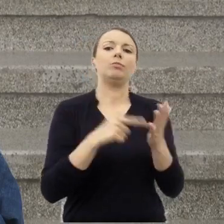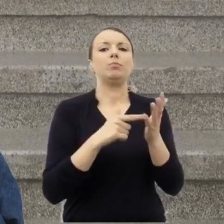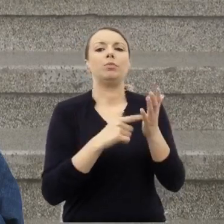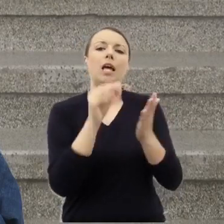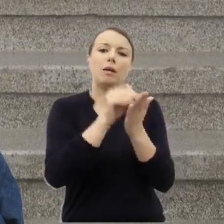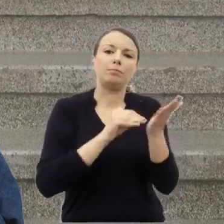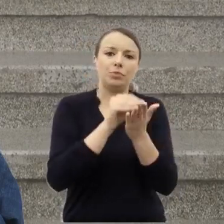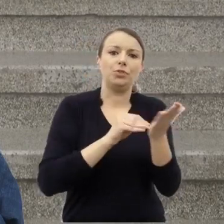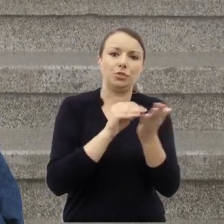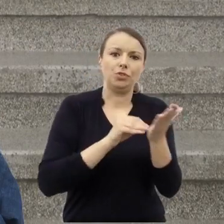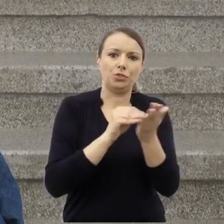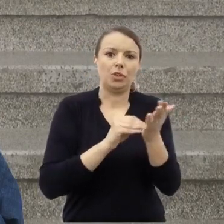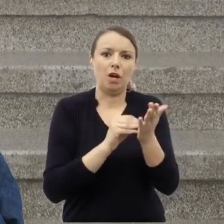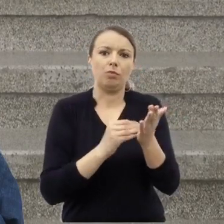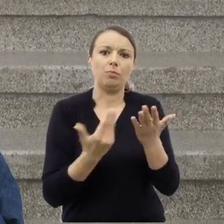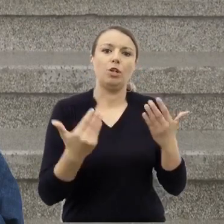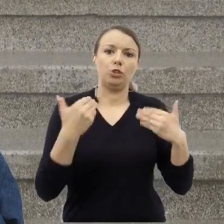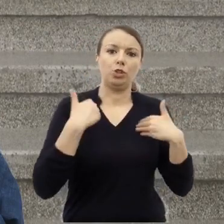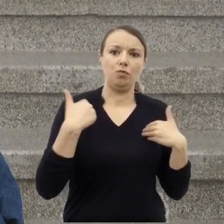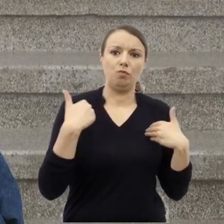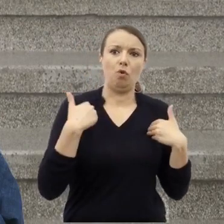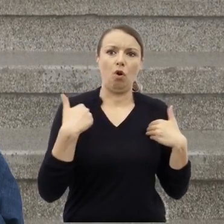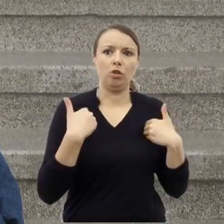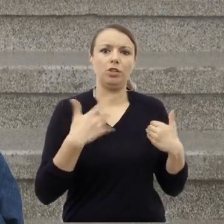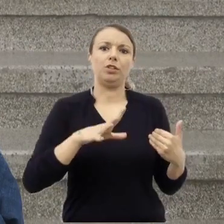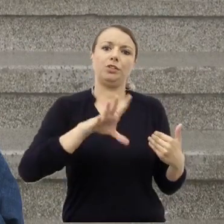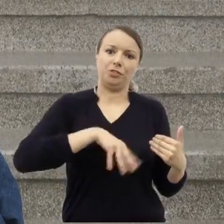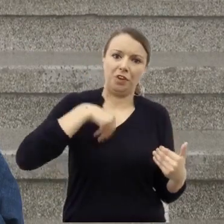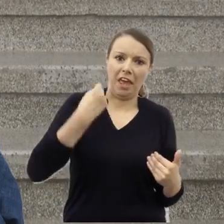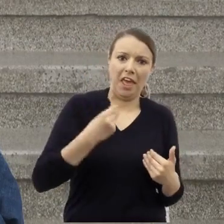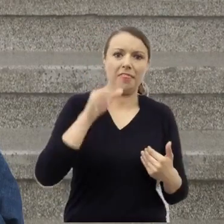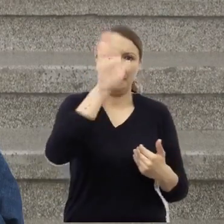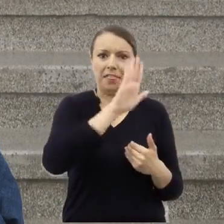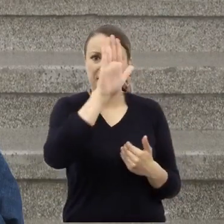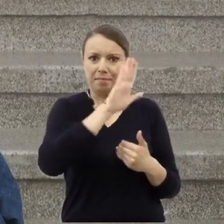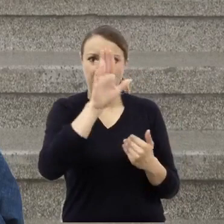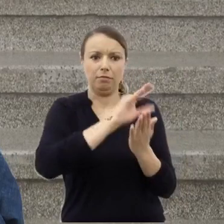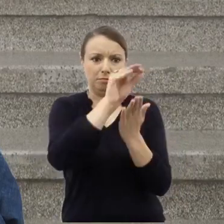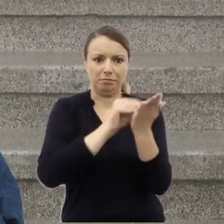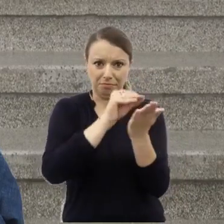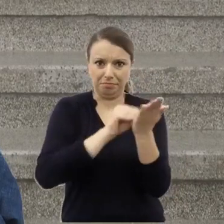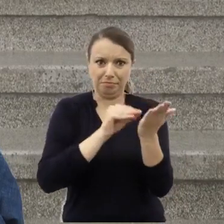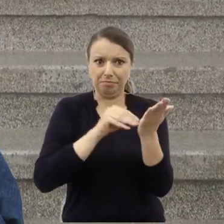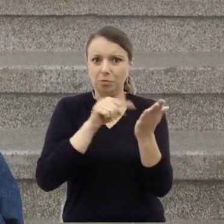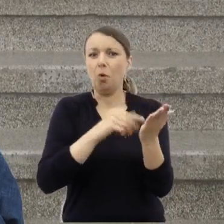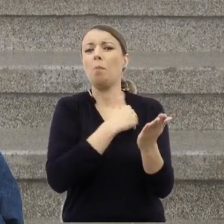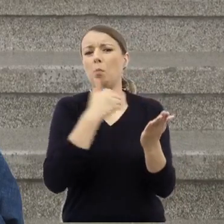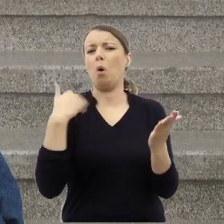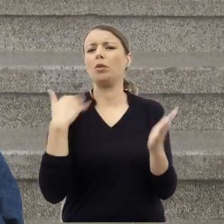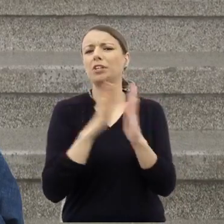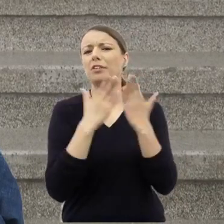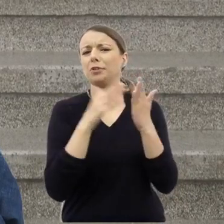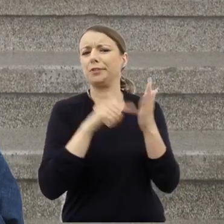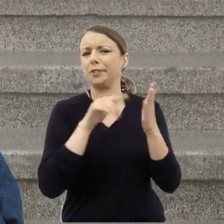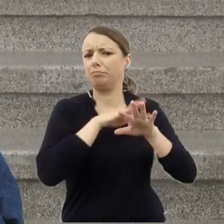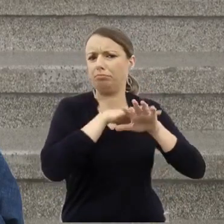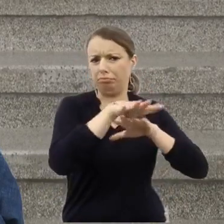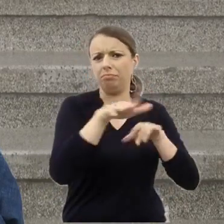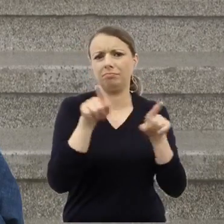najczęściej poza Biblią wznawiana książka polska rozpropagowała wariant